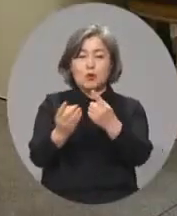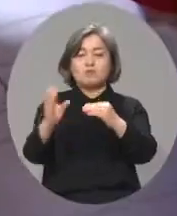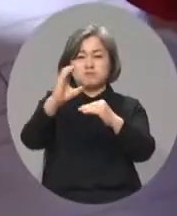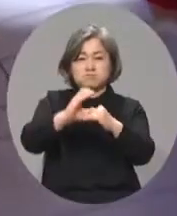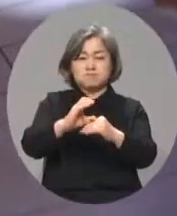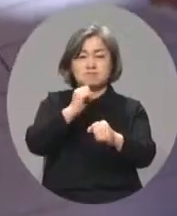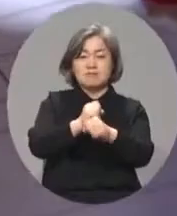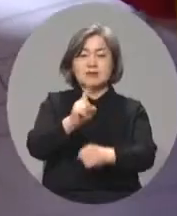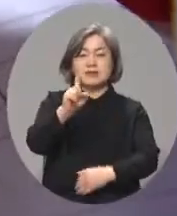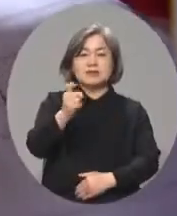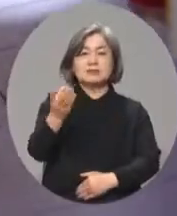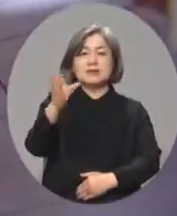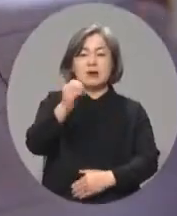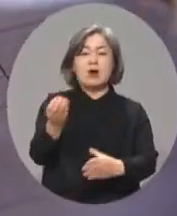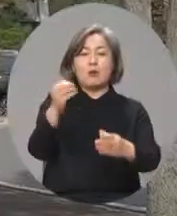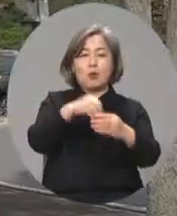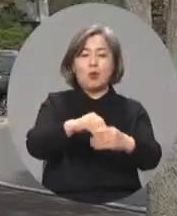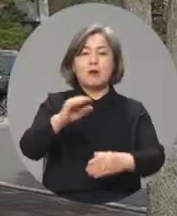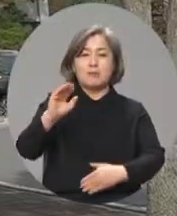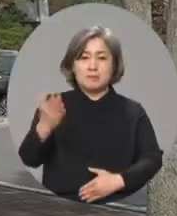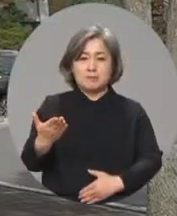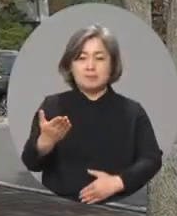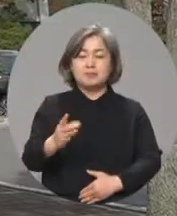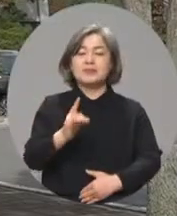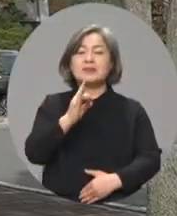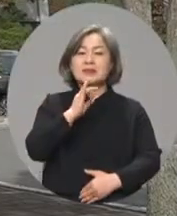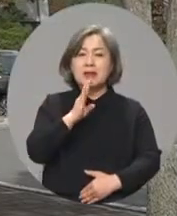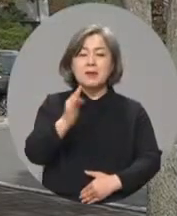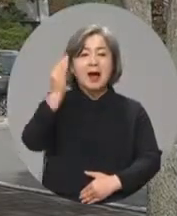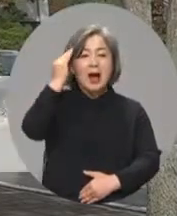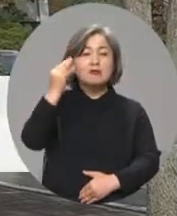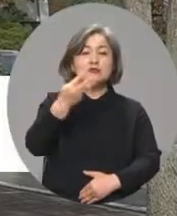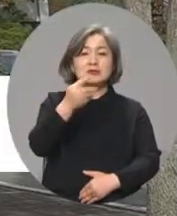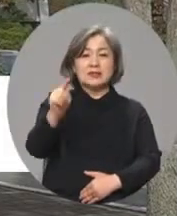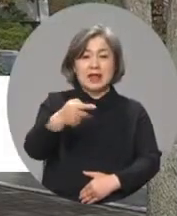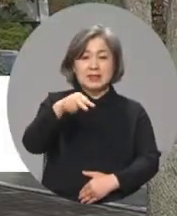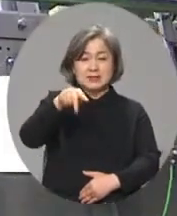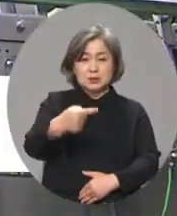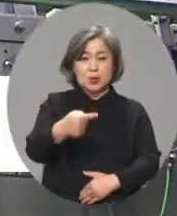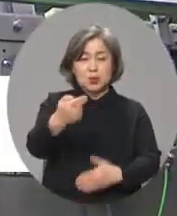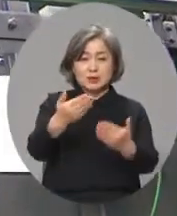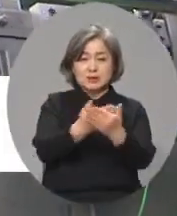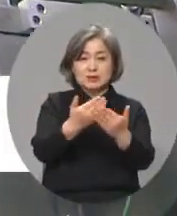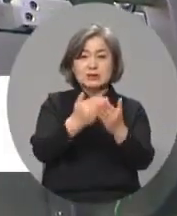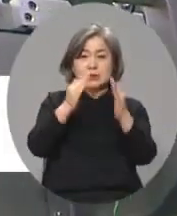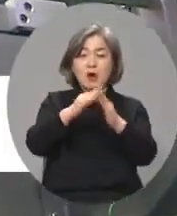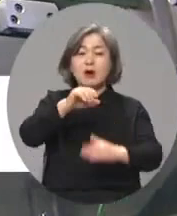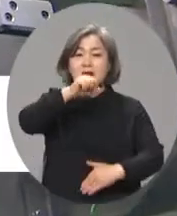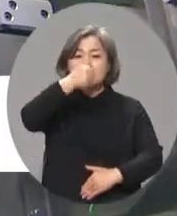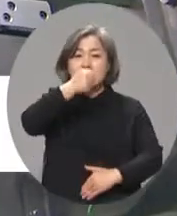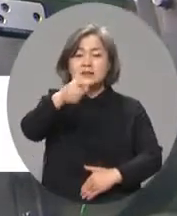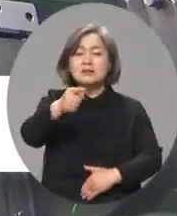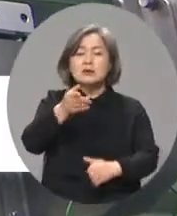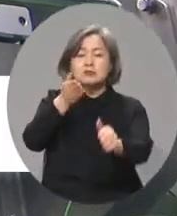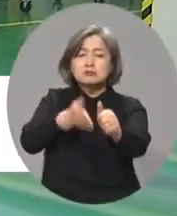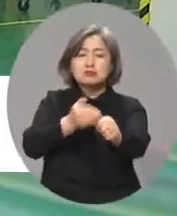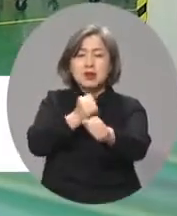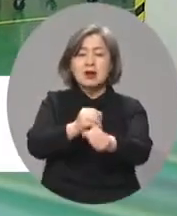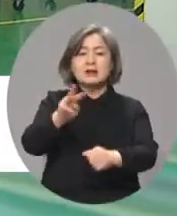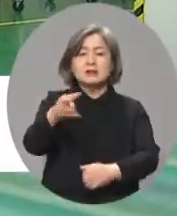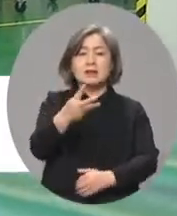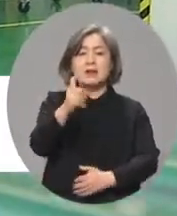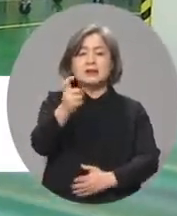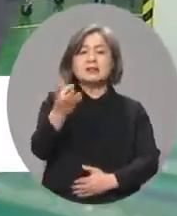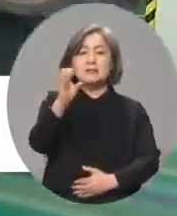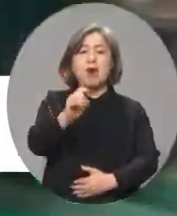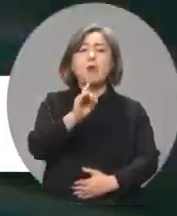11억여 원이 담겼습니다. 다만 한국탄소산업진흥원 예산이 요구액의 절반인 310억